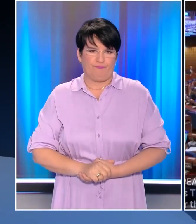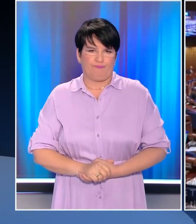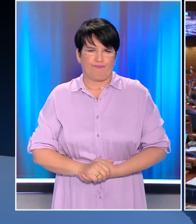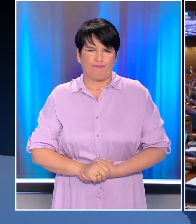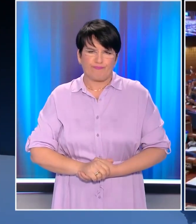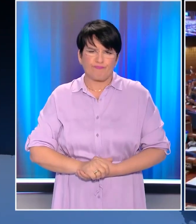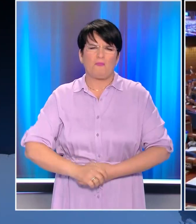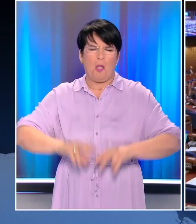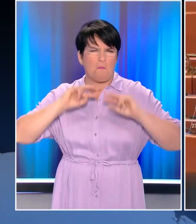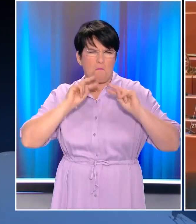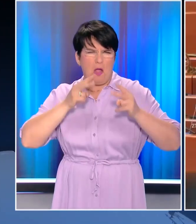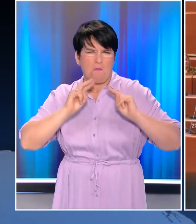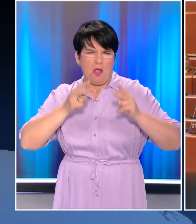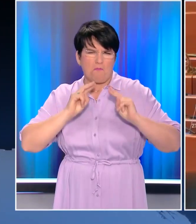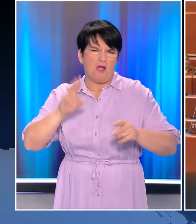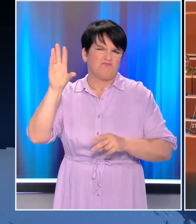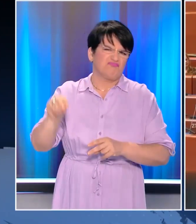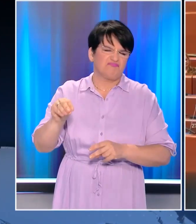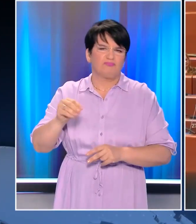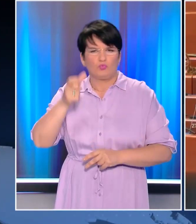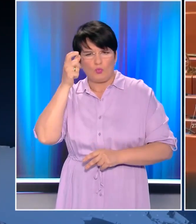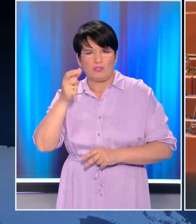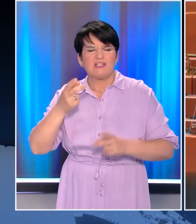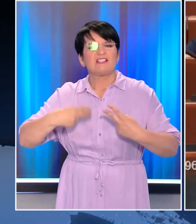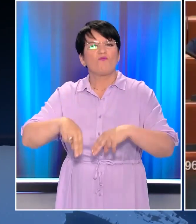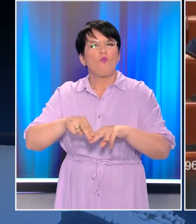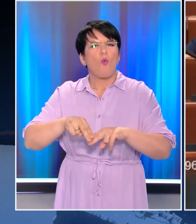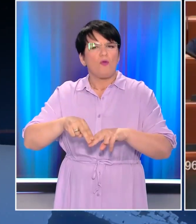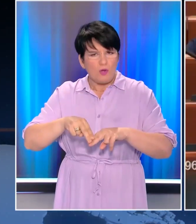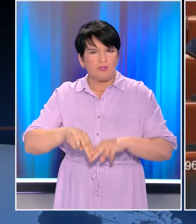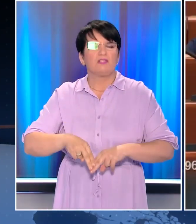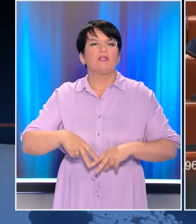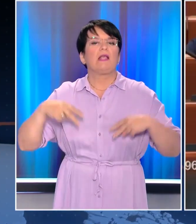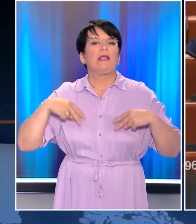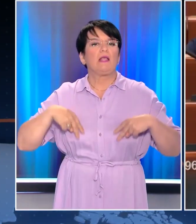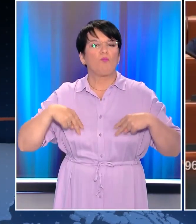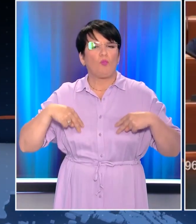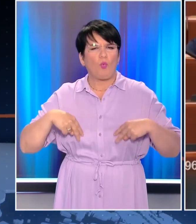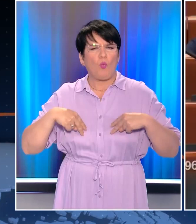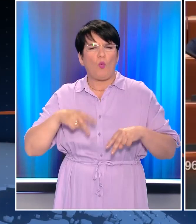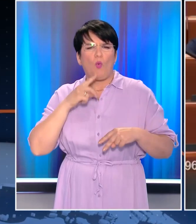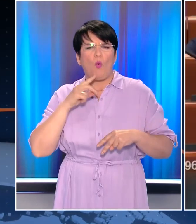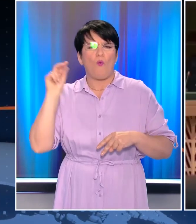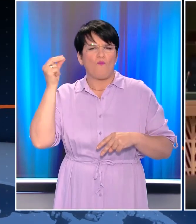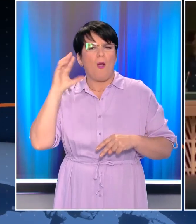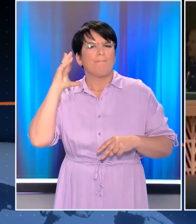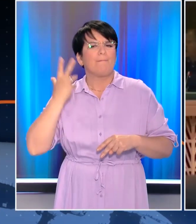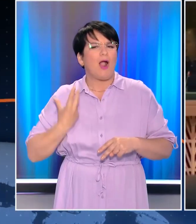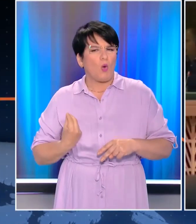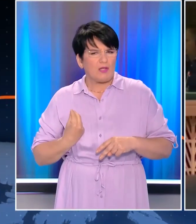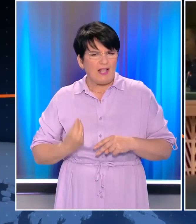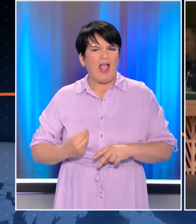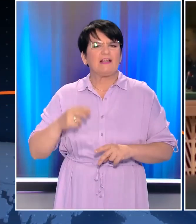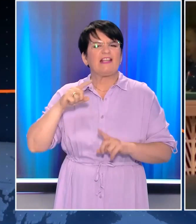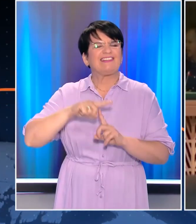Αποστομωτικές απαντήσεις σε Τούρκους βουλευτές που συμμετείχαν στο Συμβούλιο της Ευρώπης έδωσαν με τοποθετήσεις στην Ολομέλεια του Συμβουλίου η Ντόρα Μπακογιάννη και ο Τάσος